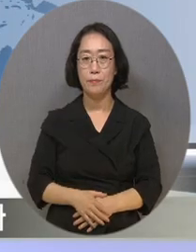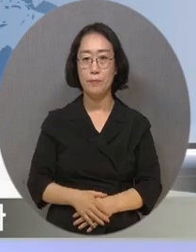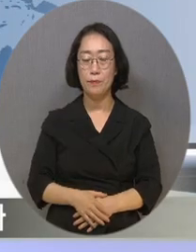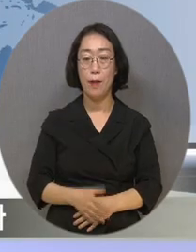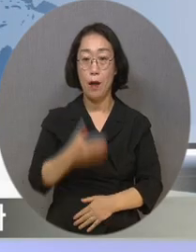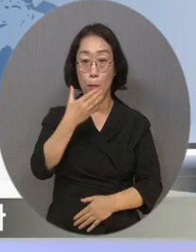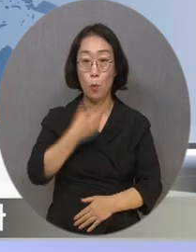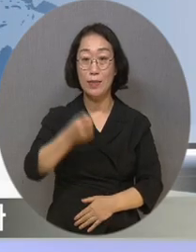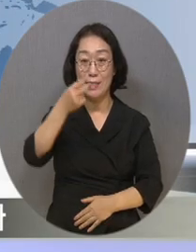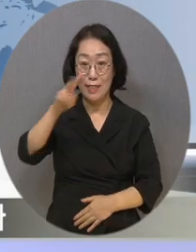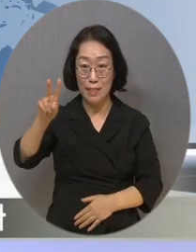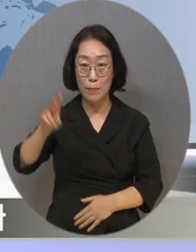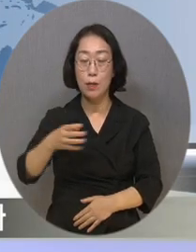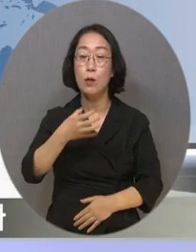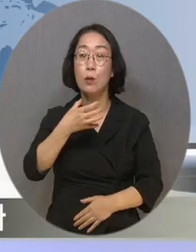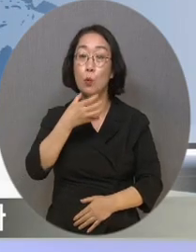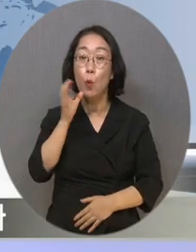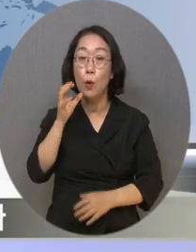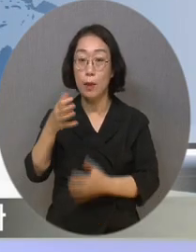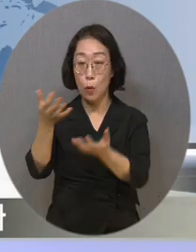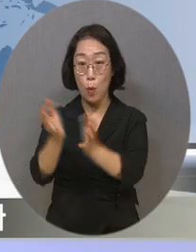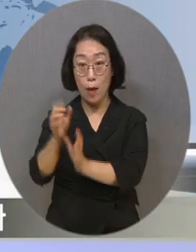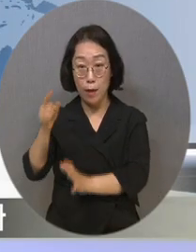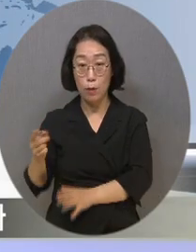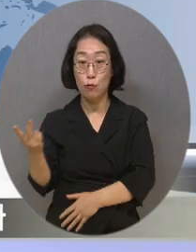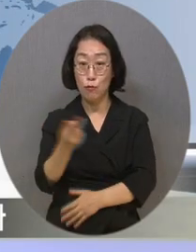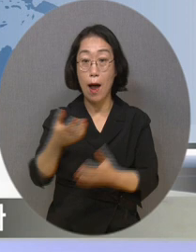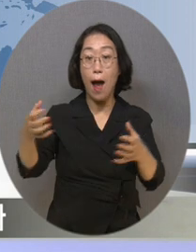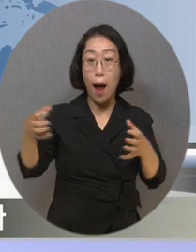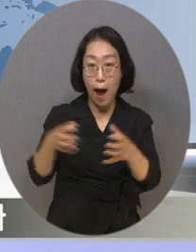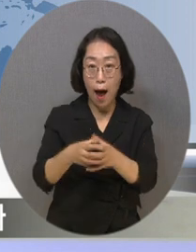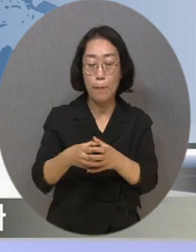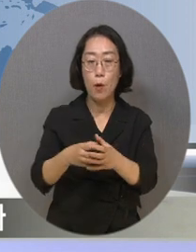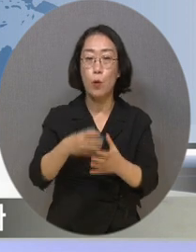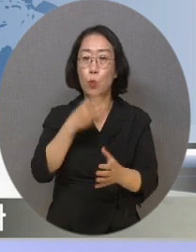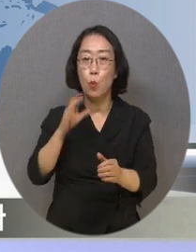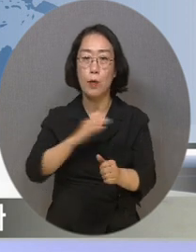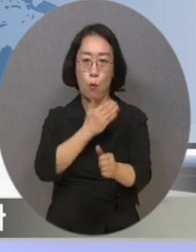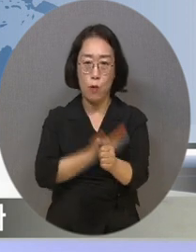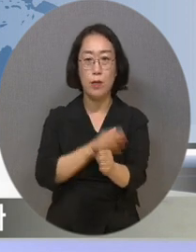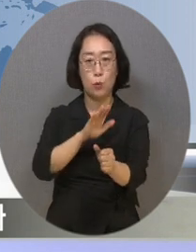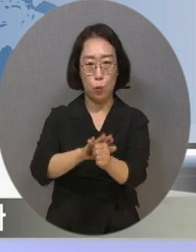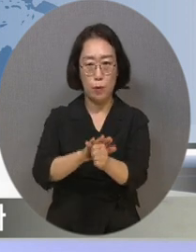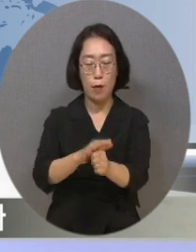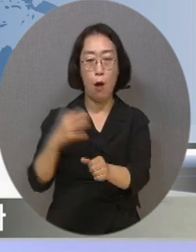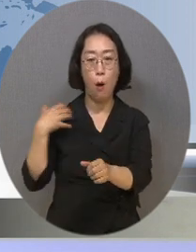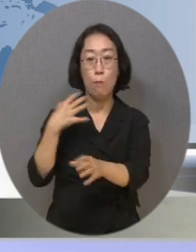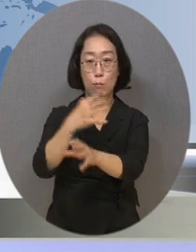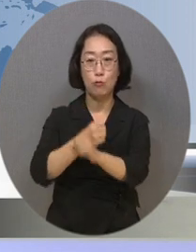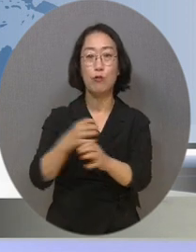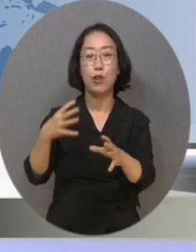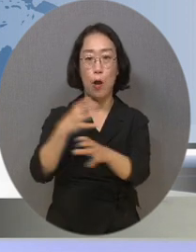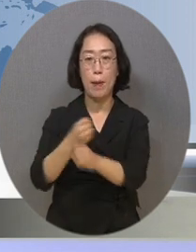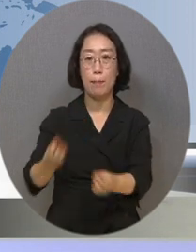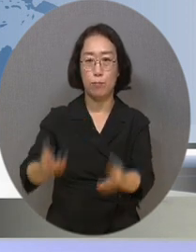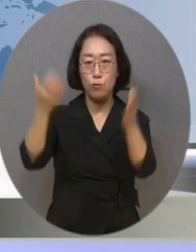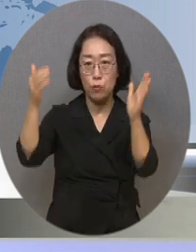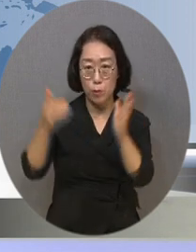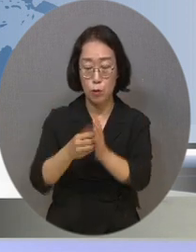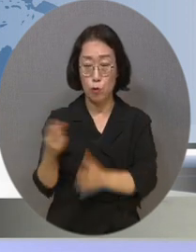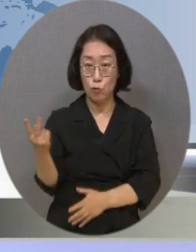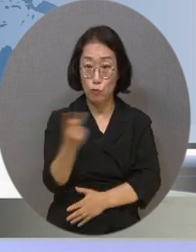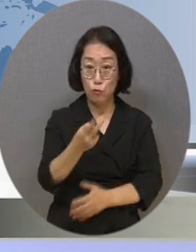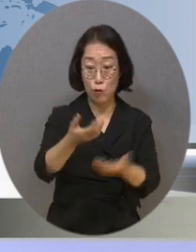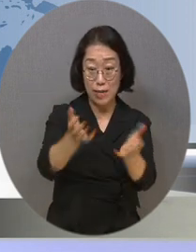복지TV와 대한노인회가 노인복지와 권익증진을 위한 업무 협약식을 가졌습니다. 앞으로 두 기관은